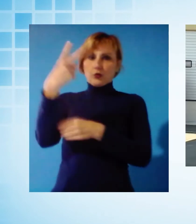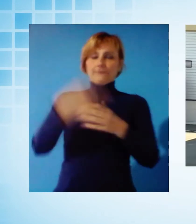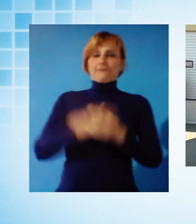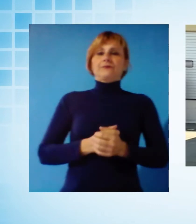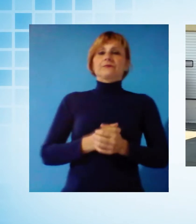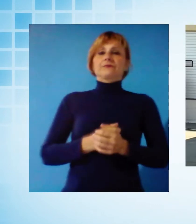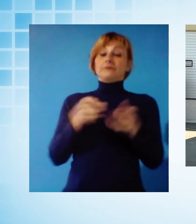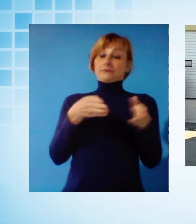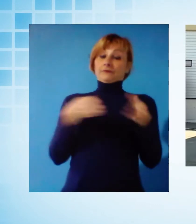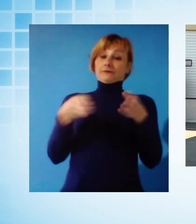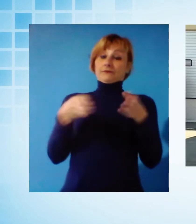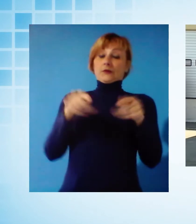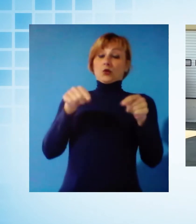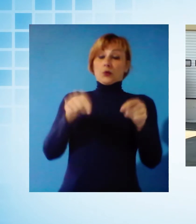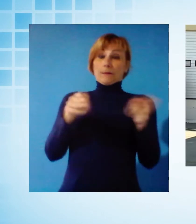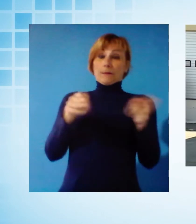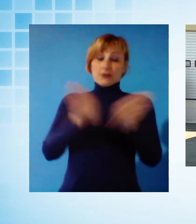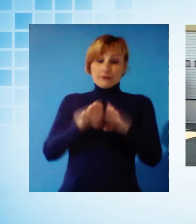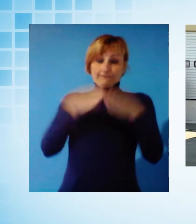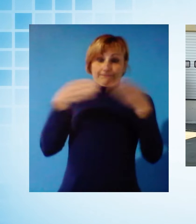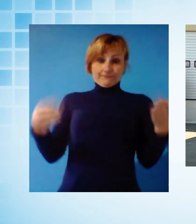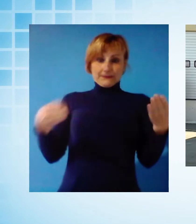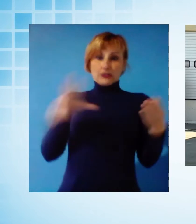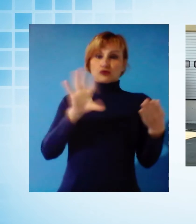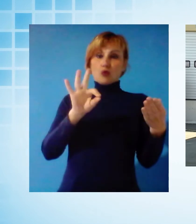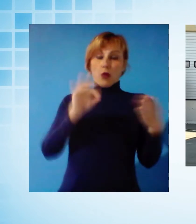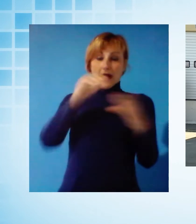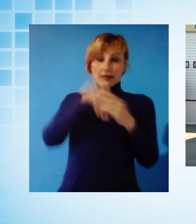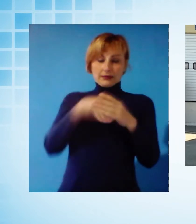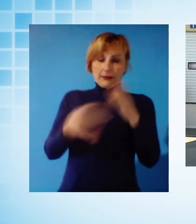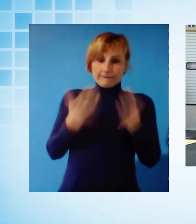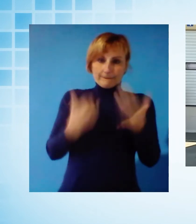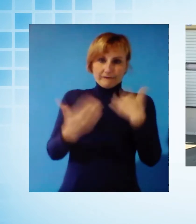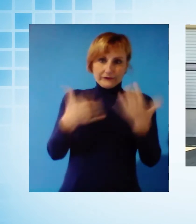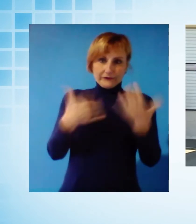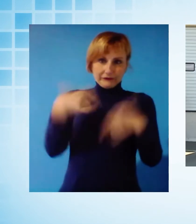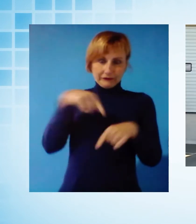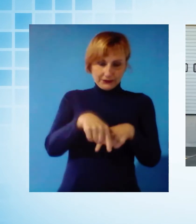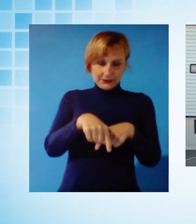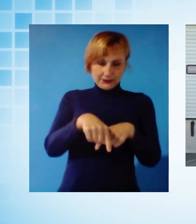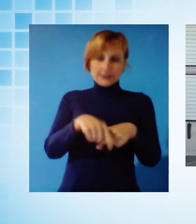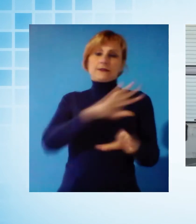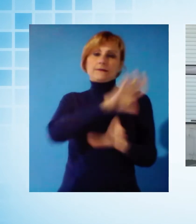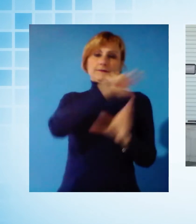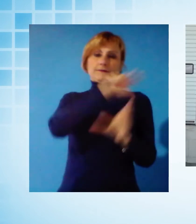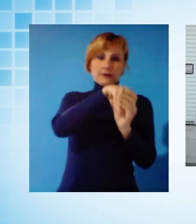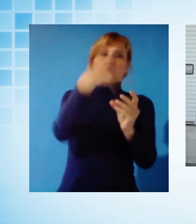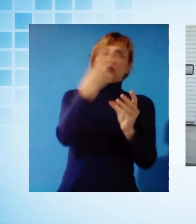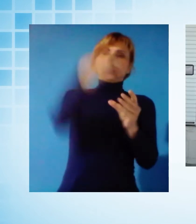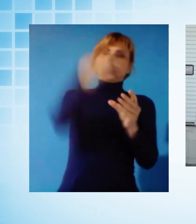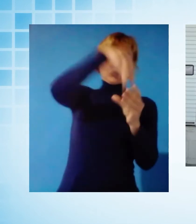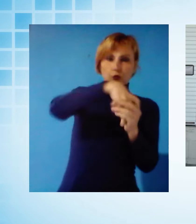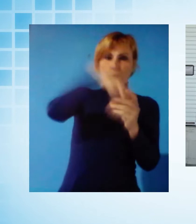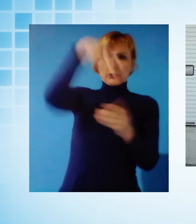spacchettamento dei pacchi da 50 che ci ha mandato la regione toscana e facciamo dei piccoli pacchetti da due in modo da